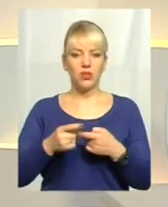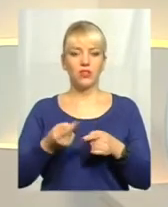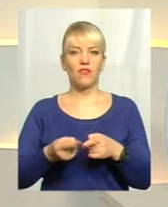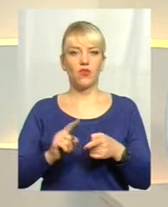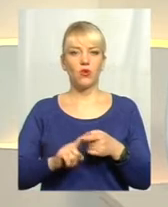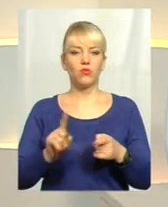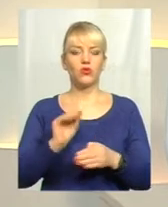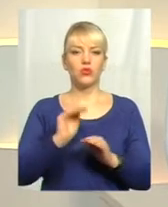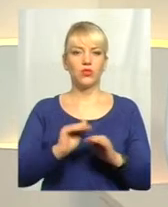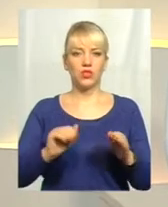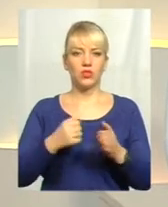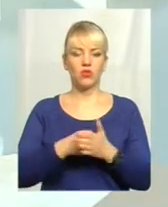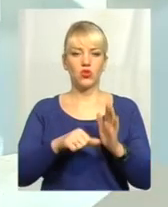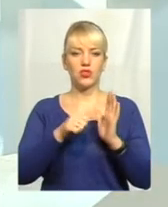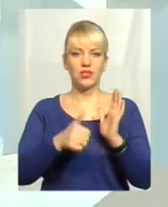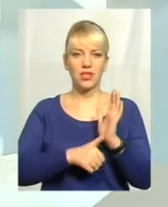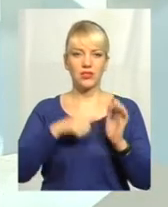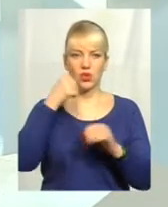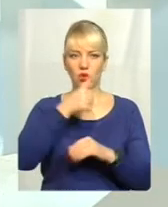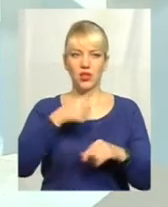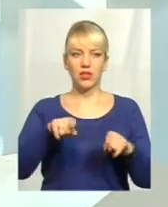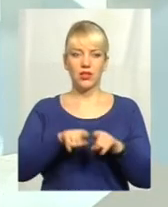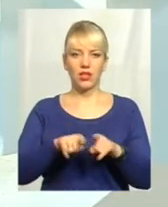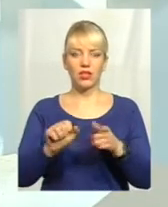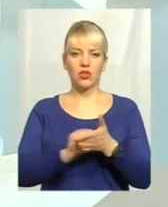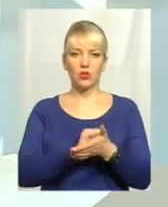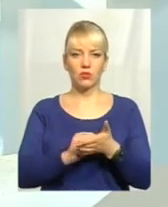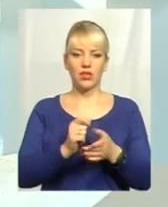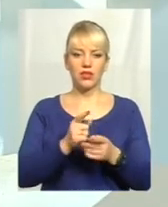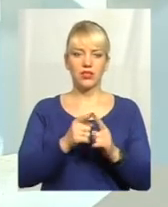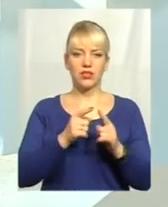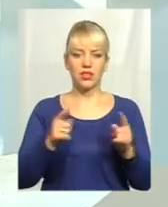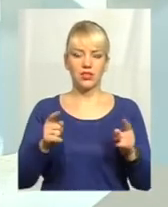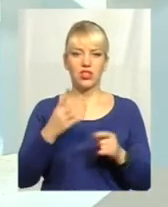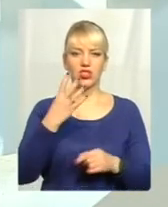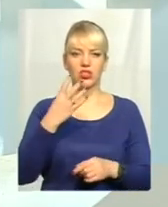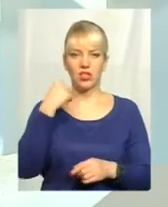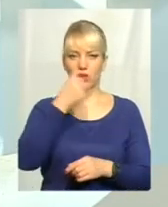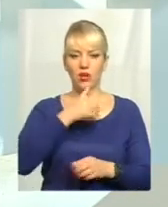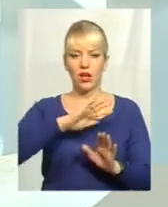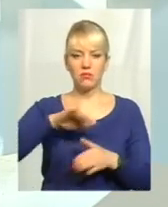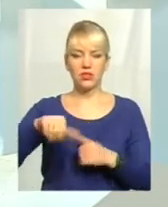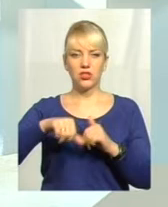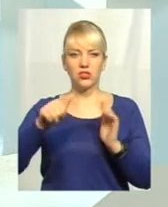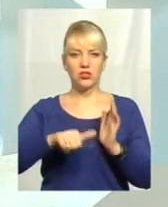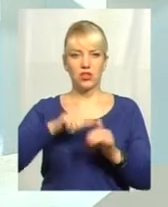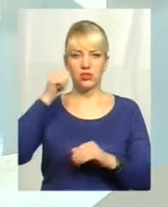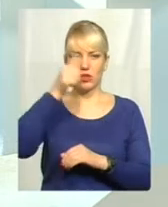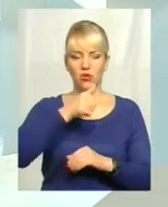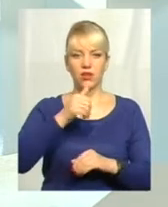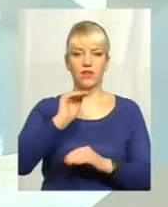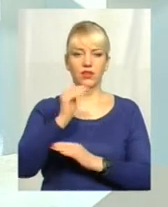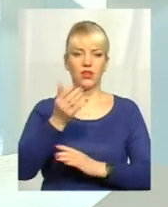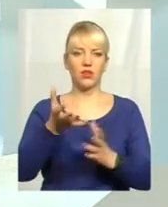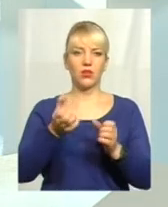дітям до 16 років такий документ діє на протязі 4 років, після 16 років дитина отримує паспорт